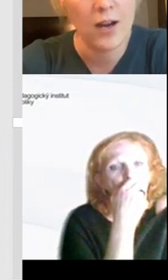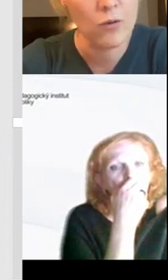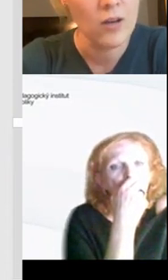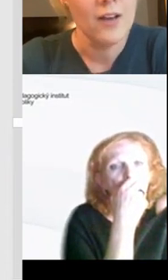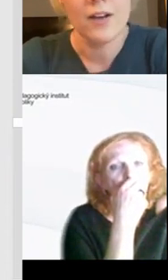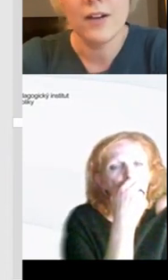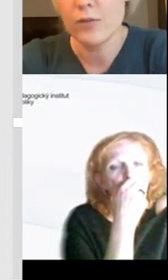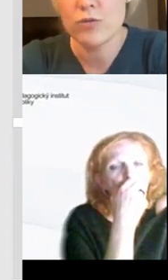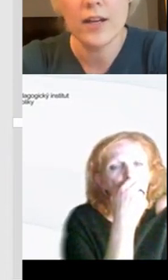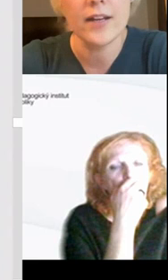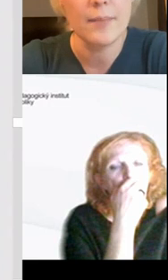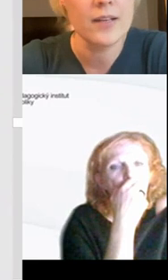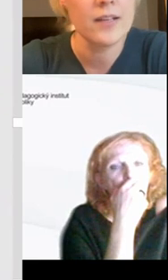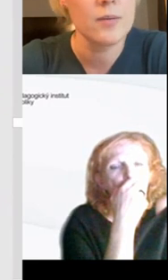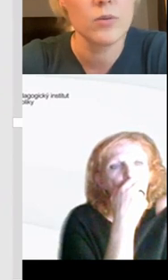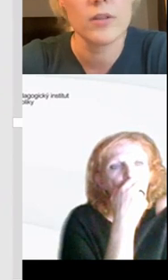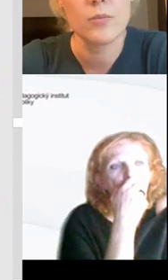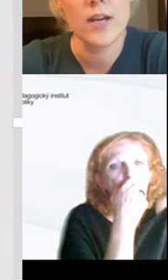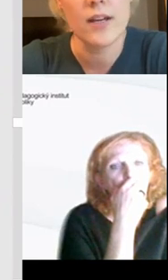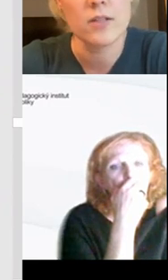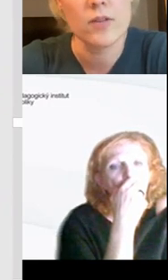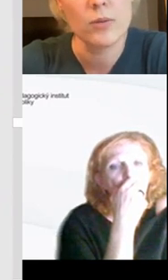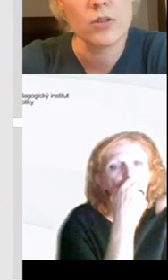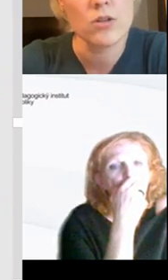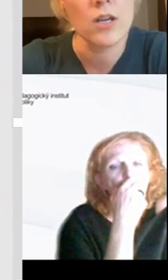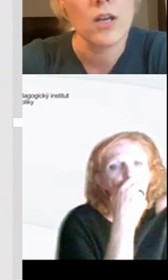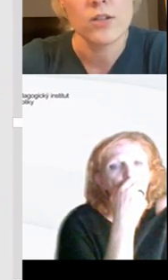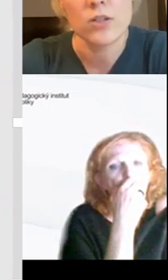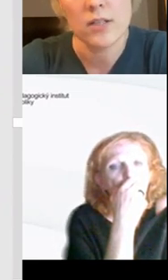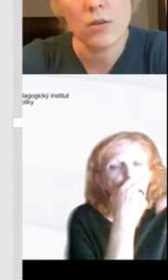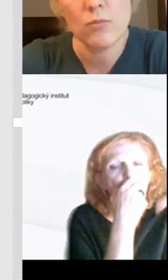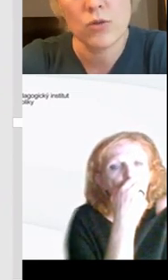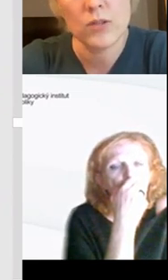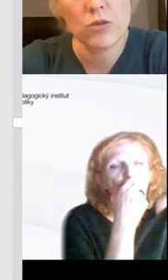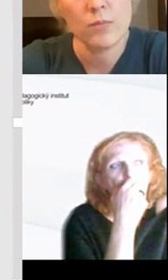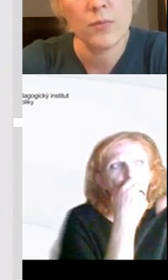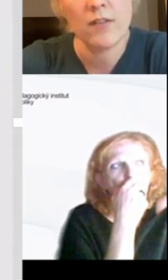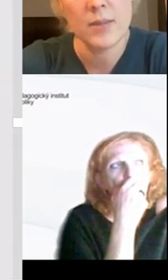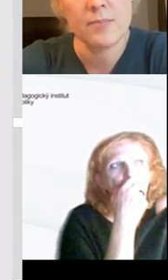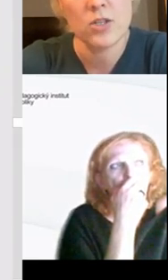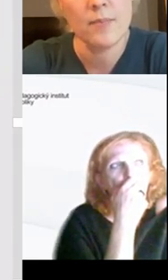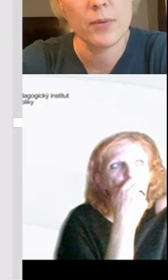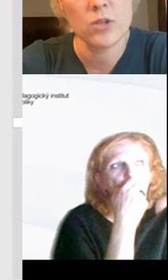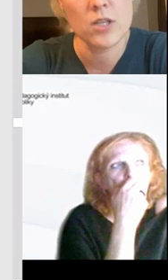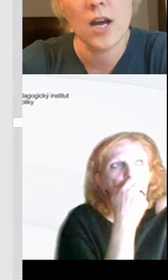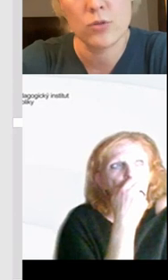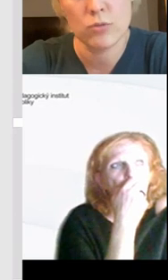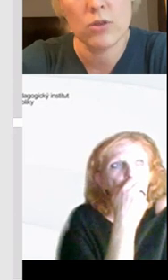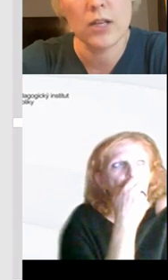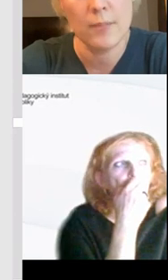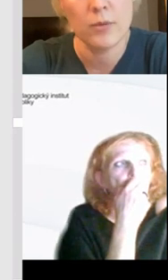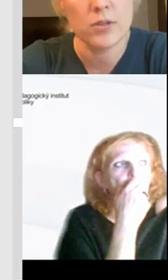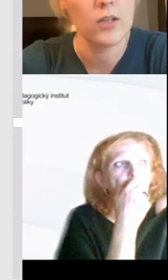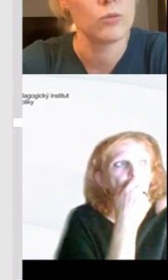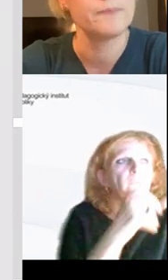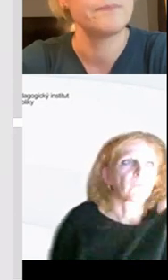vyskoušet v reálu, ať už nějaké napadení nebo nějaké slovní potičky. Takže tady si to můžou vyskoušet poměrně v bezpečném prostředí a